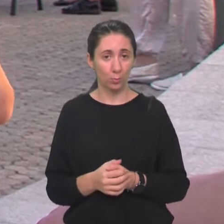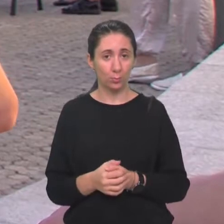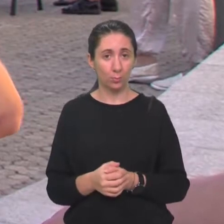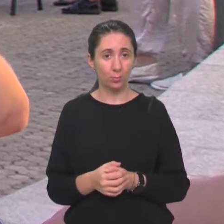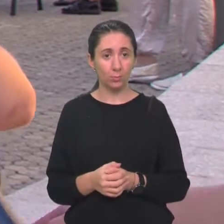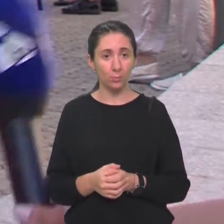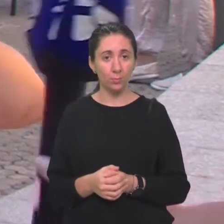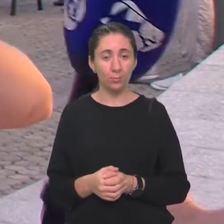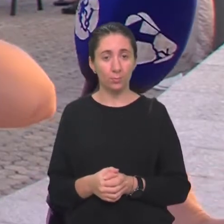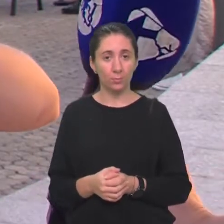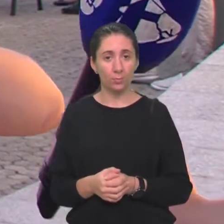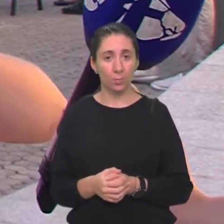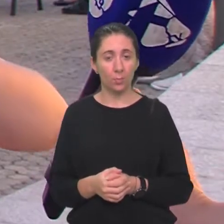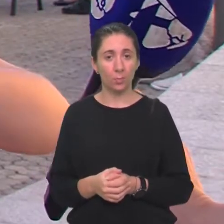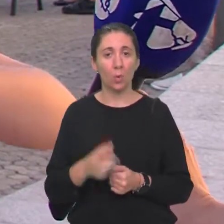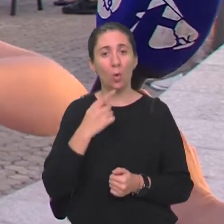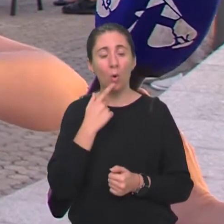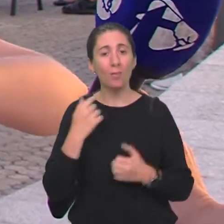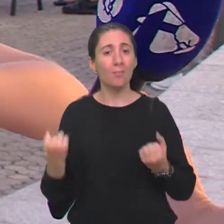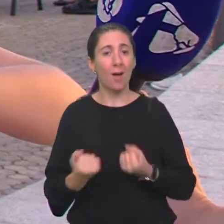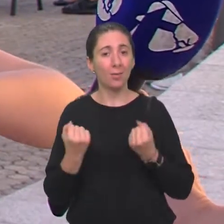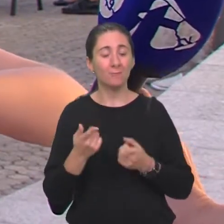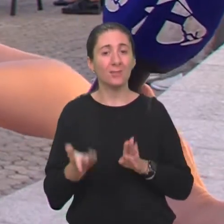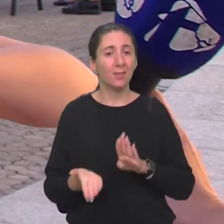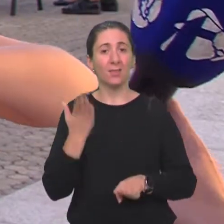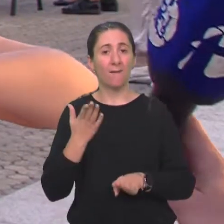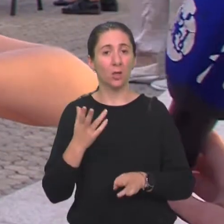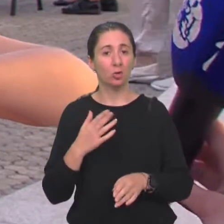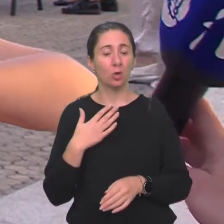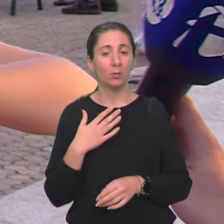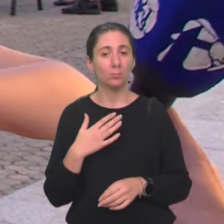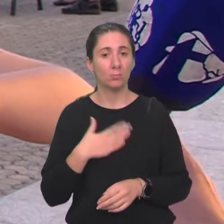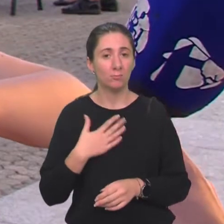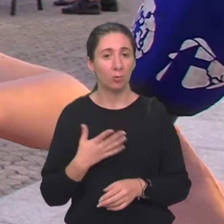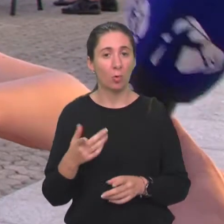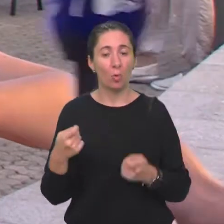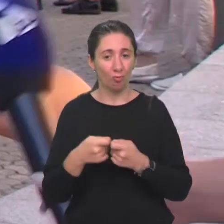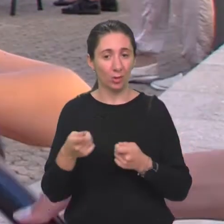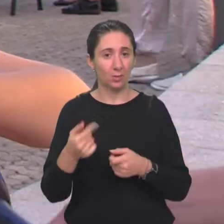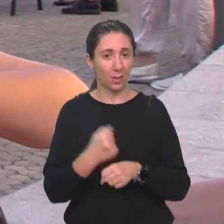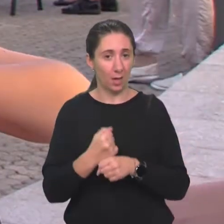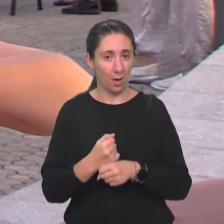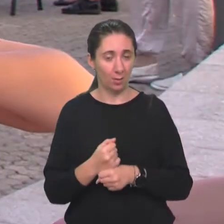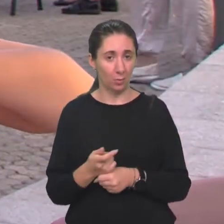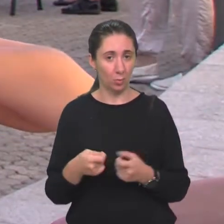Evo, kojim aktivnostima najviše uživaš što se tiče rada u udruzi?